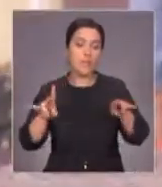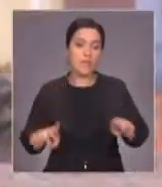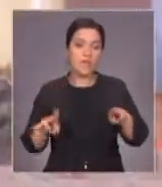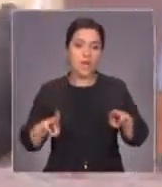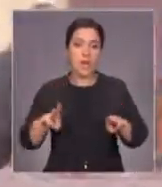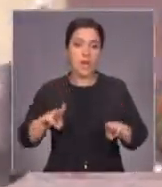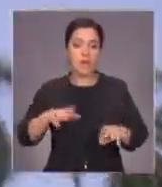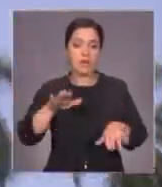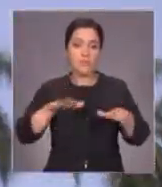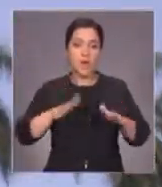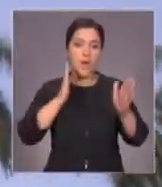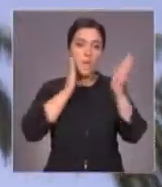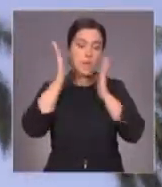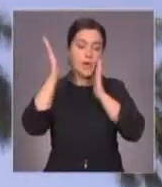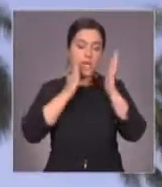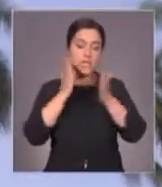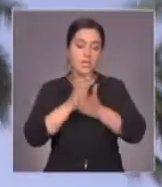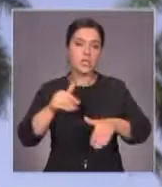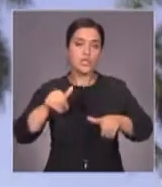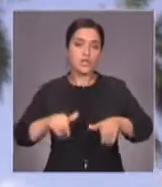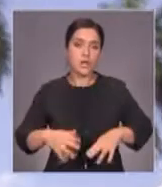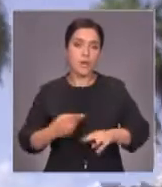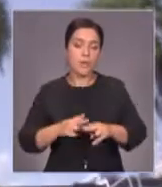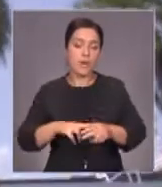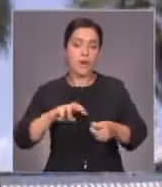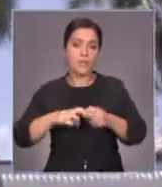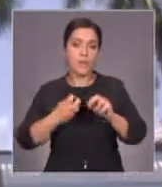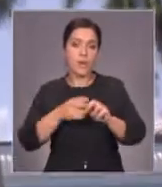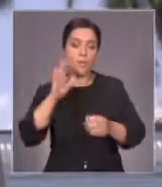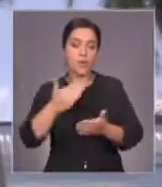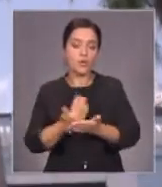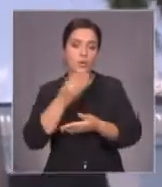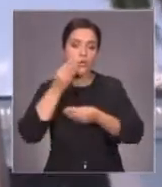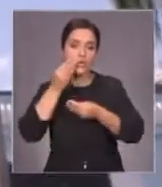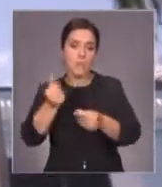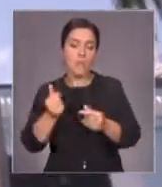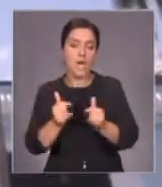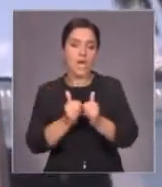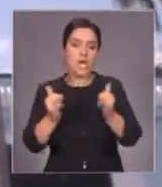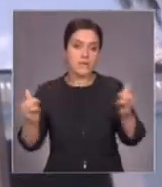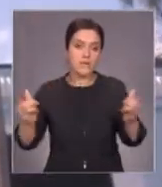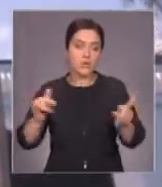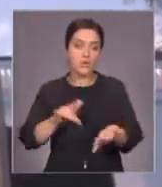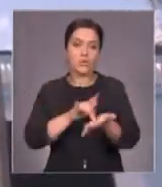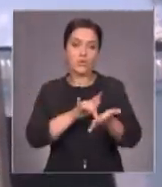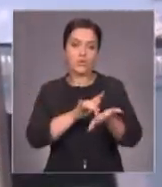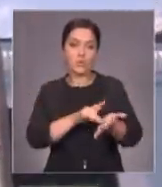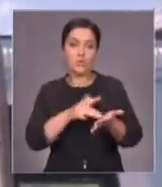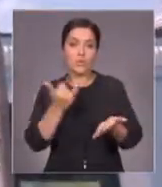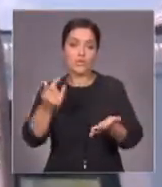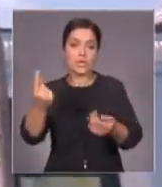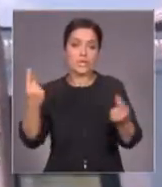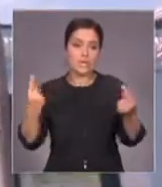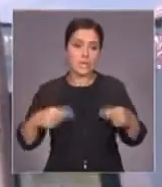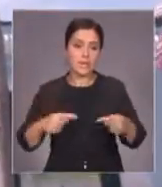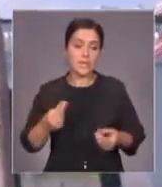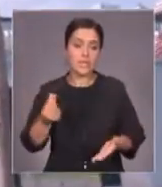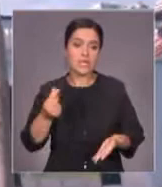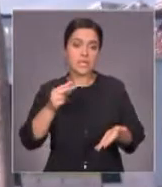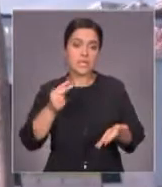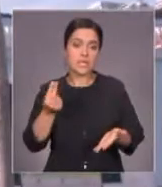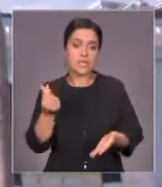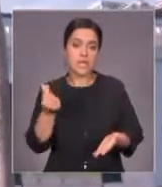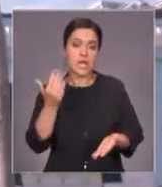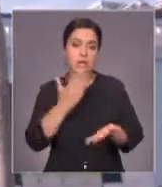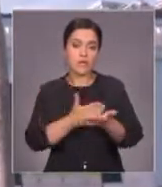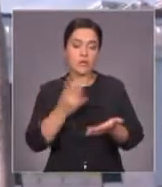стране. По мнению экспертов, решение именно этих вопросов придаст новый стимул развитию туризма, учитывая, что девальвация Рингита также должна сделать страну